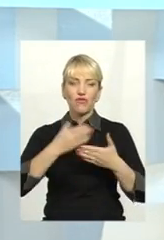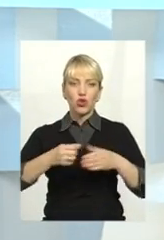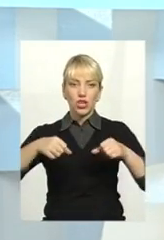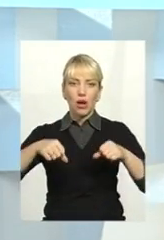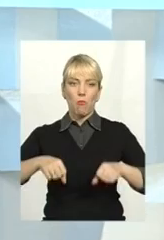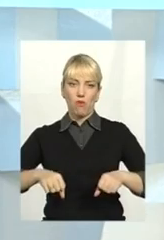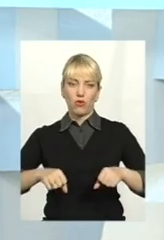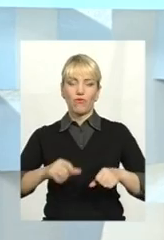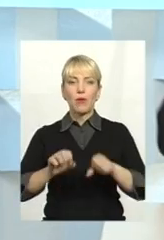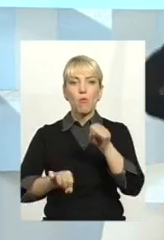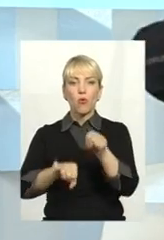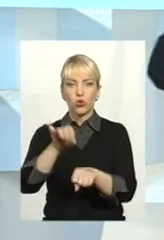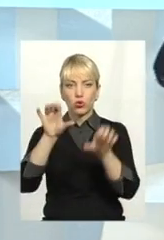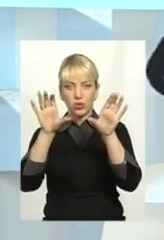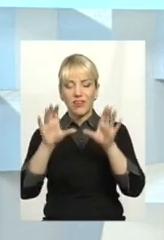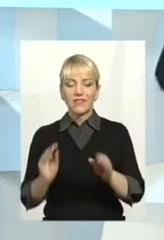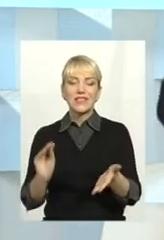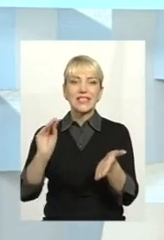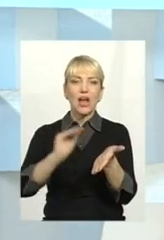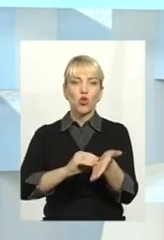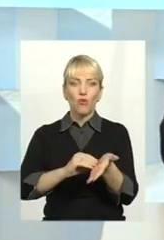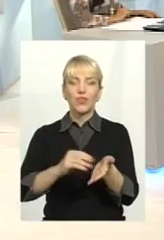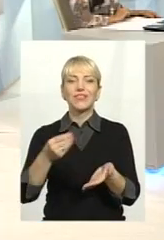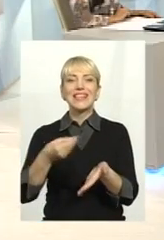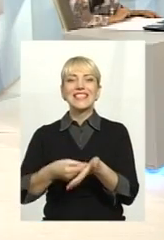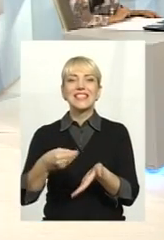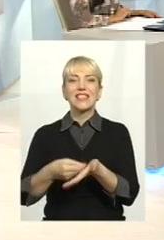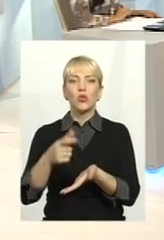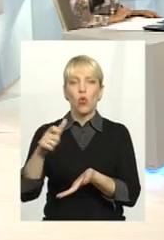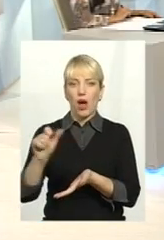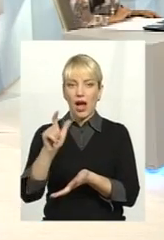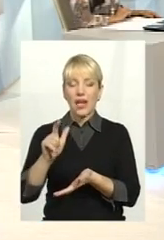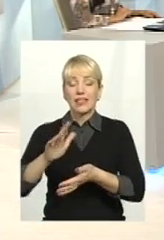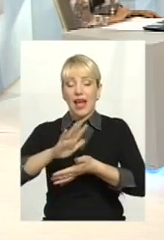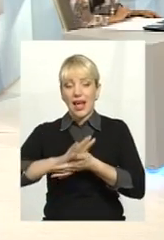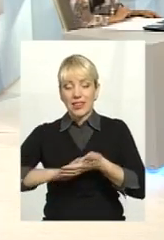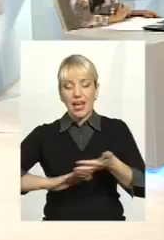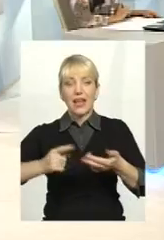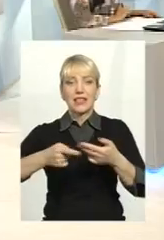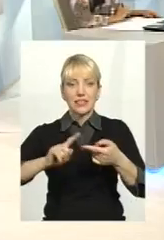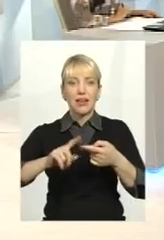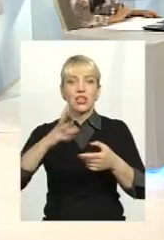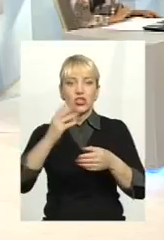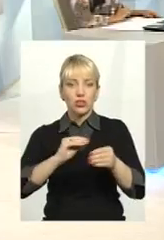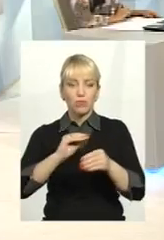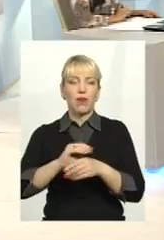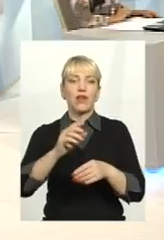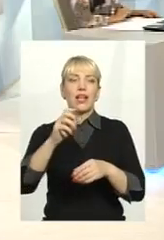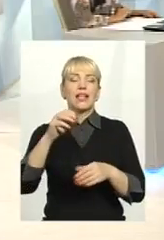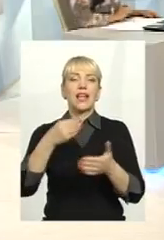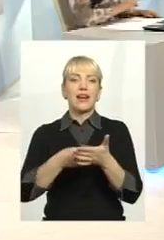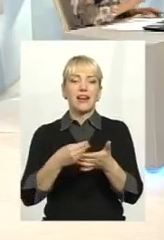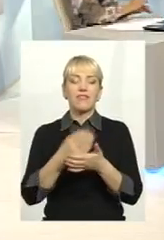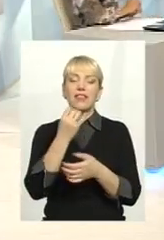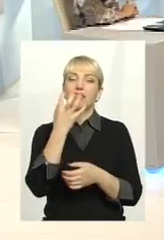Конституції встановив ціну на газ. А далі потягнувся ланцюг, це тарифи на тепло, тарифи на гарячу воду, якщо,